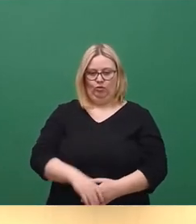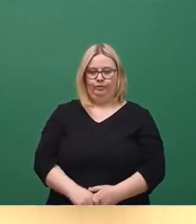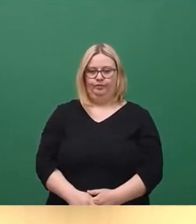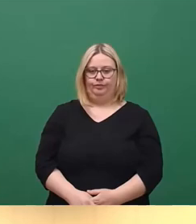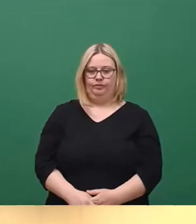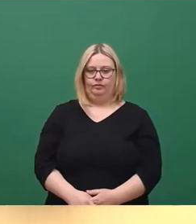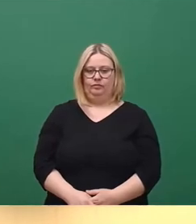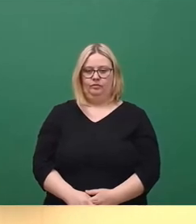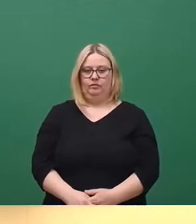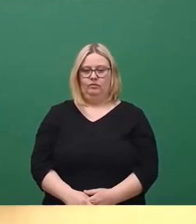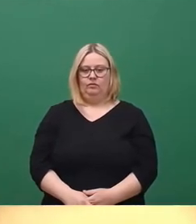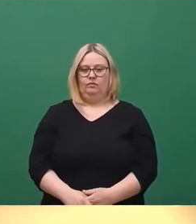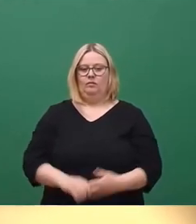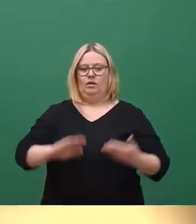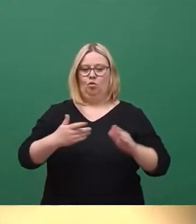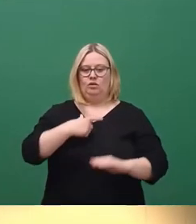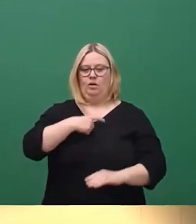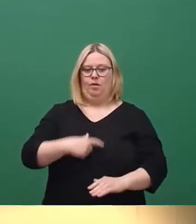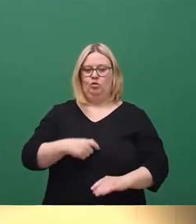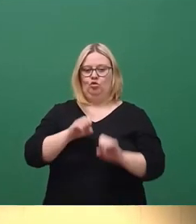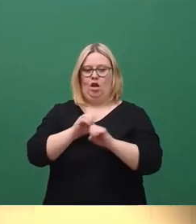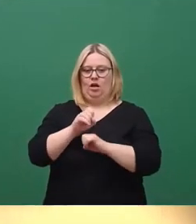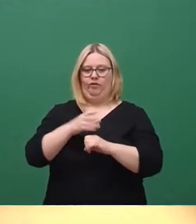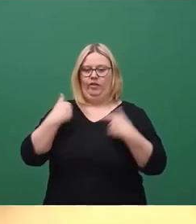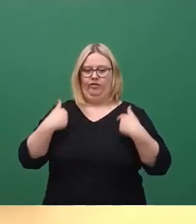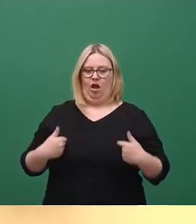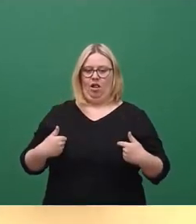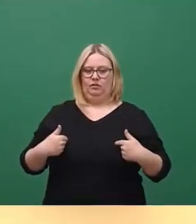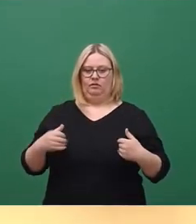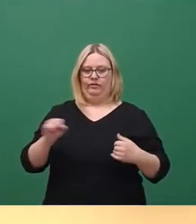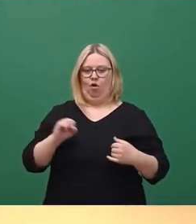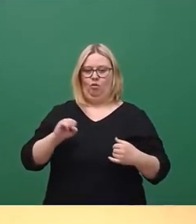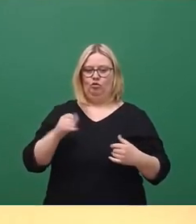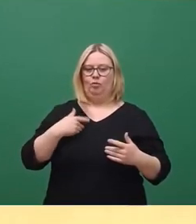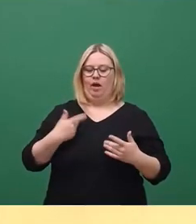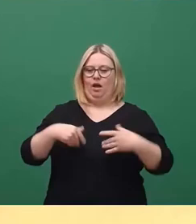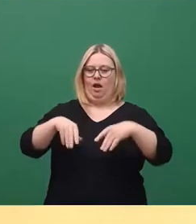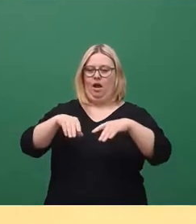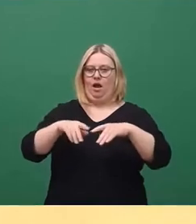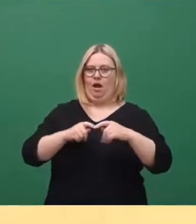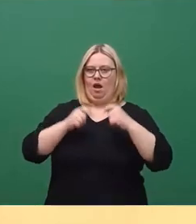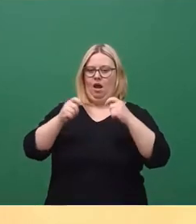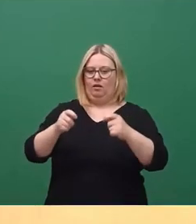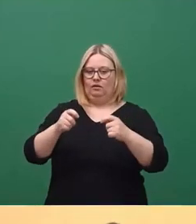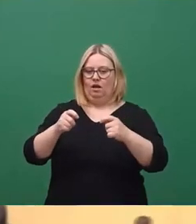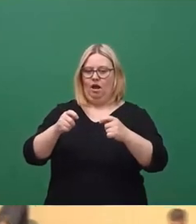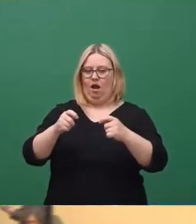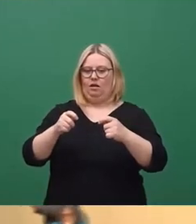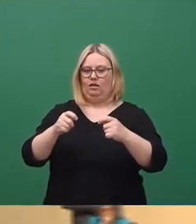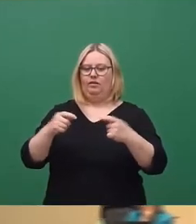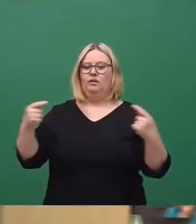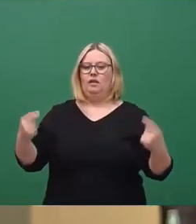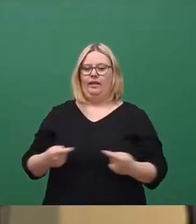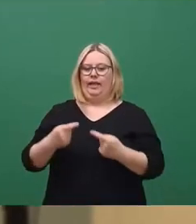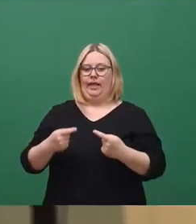Ja, ich hätte eine kurze persönliche Erklärung zum Abstimmungsverhalten. Ich habe jetzt hier bei dem Antrag dagegen gestimmt. Nicht,